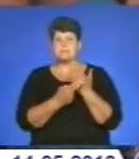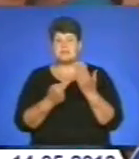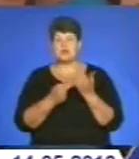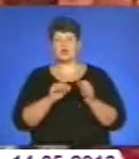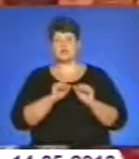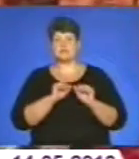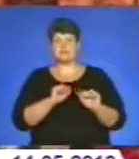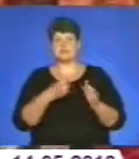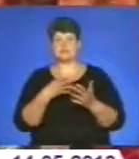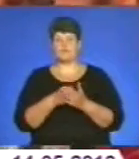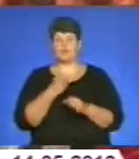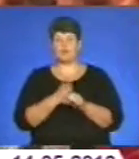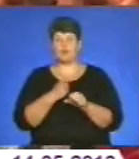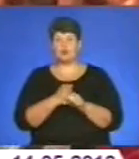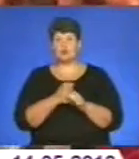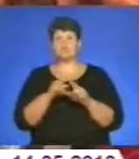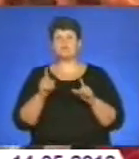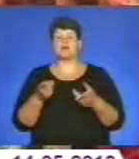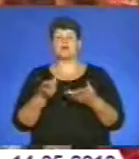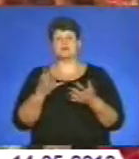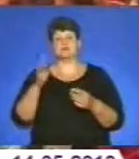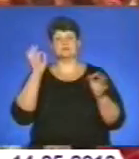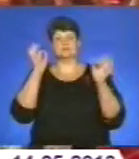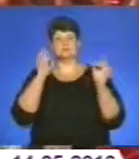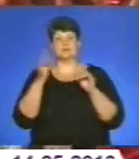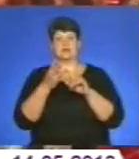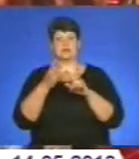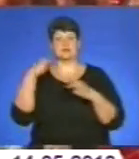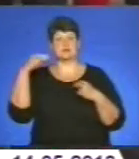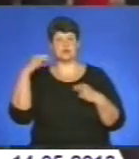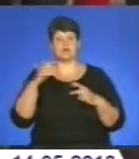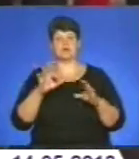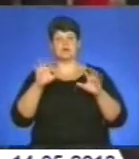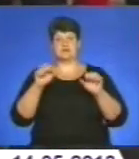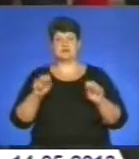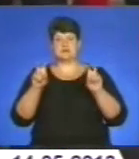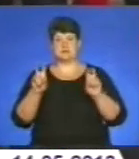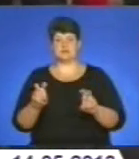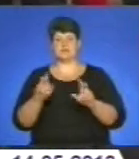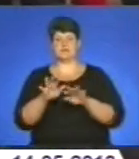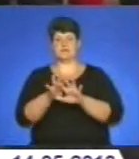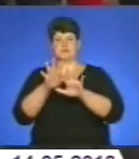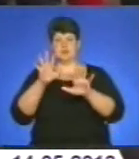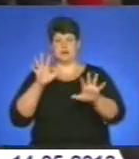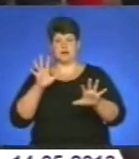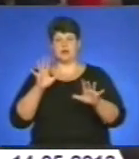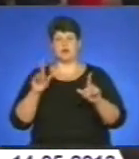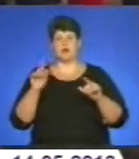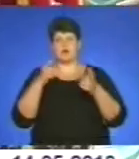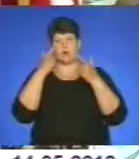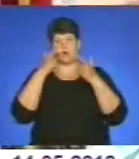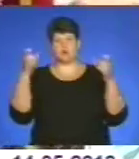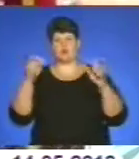свою роботу. Лунає третій дзвінок і присутні займають свої місця. Урочиста мить. Ведучі оголошують переможців.